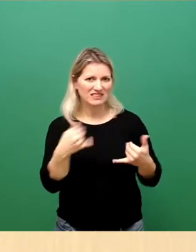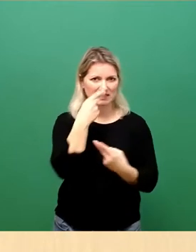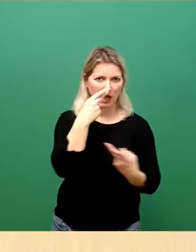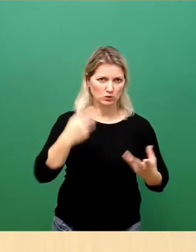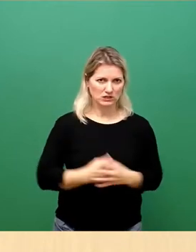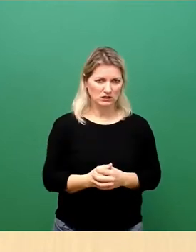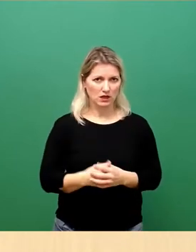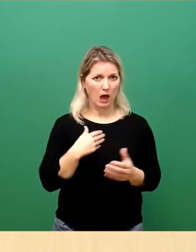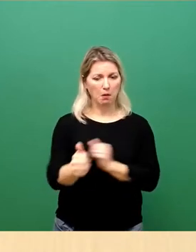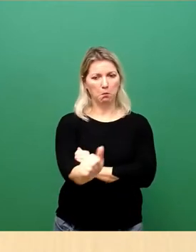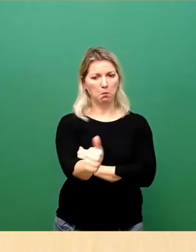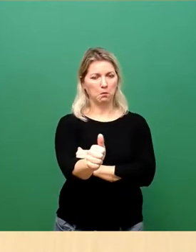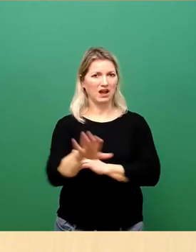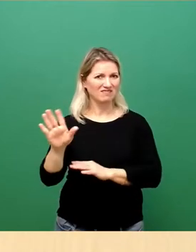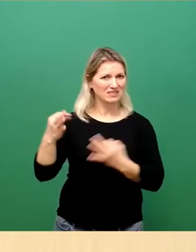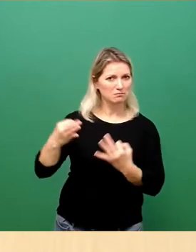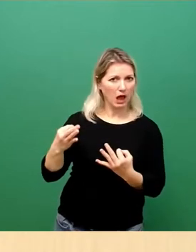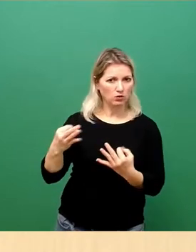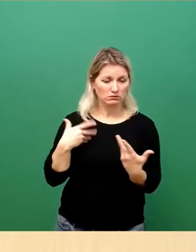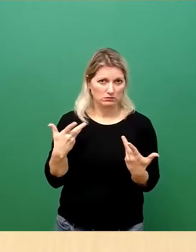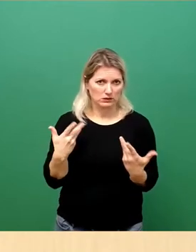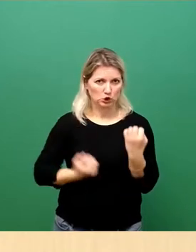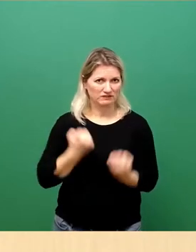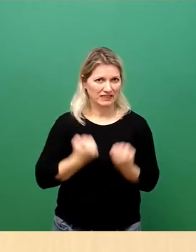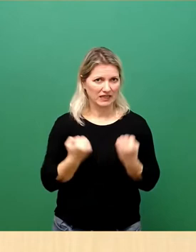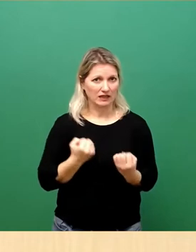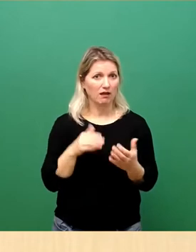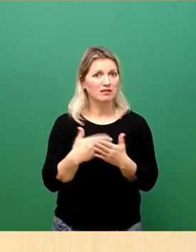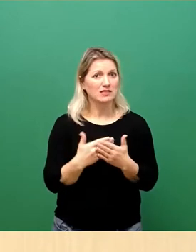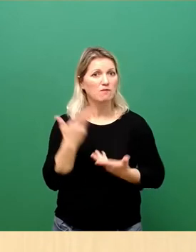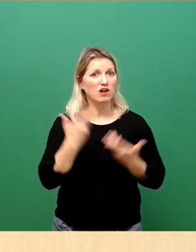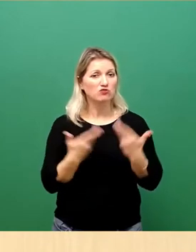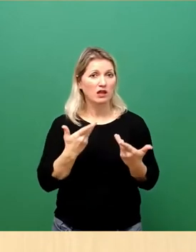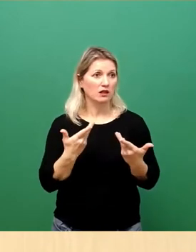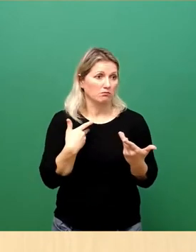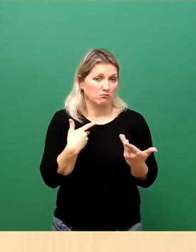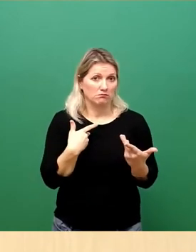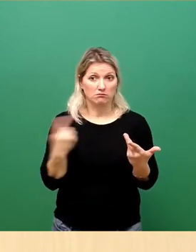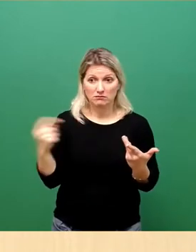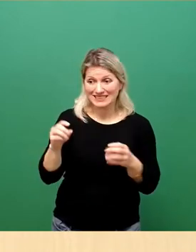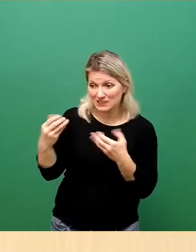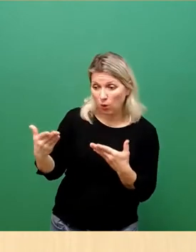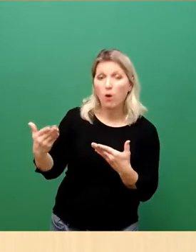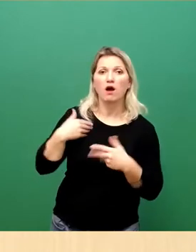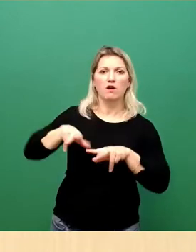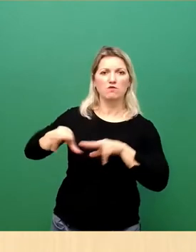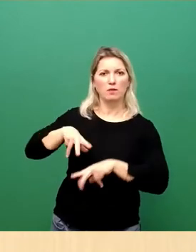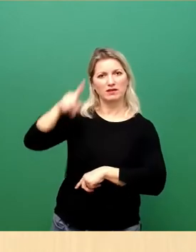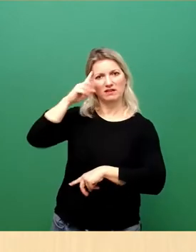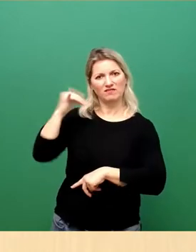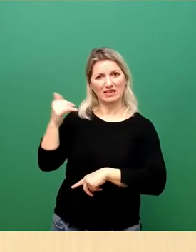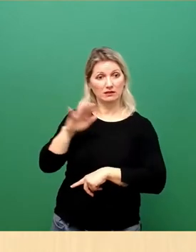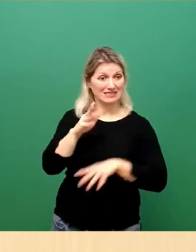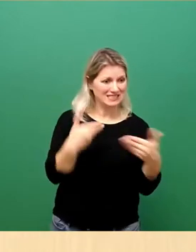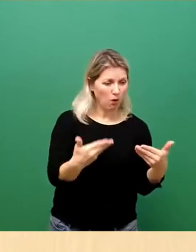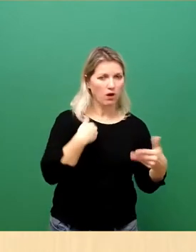ist, werden wir uns auch auf ganz unterschiedliche Szenarien vorbereiten. Was heißt das? Wir